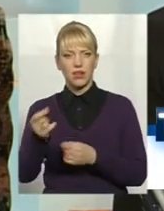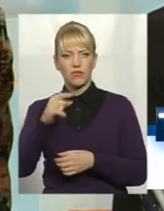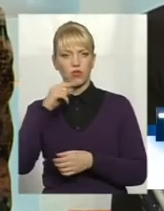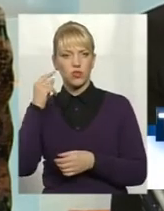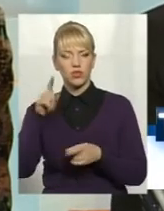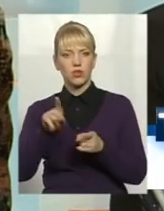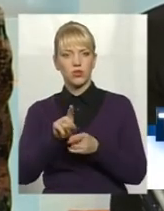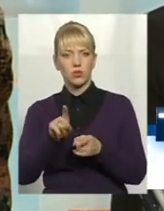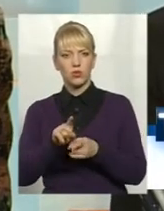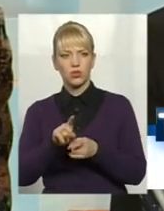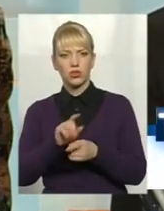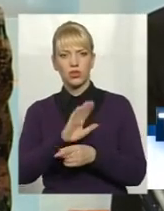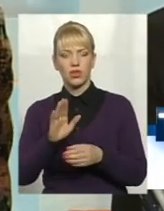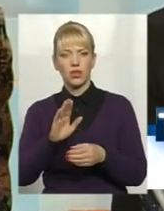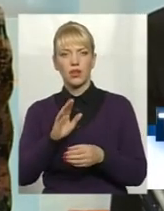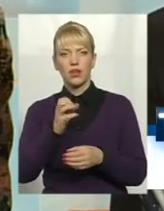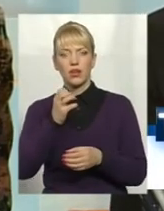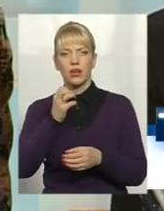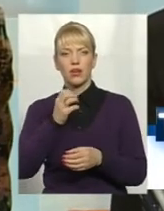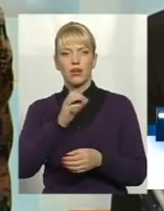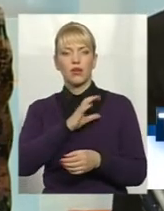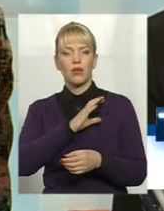Росія теж не процвітає.